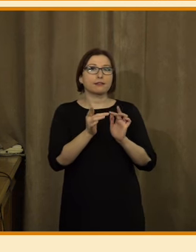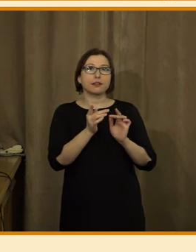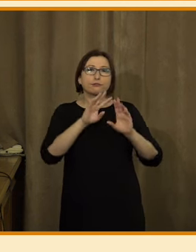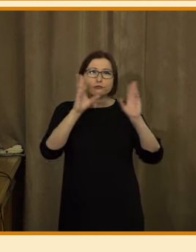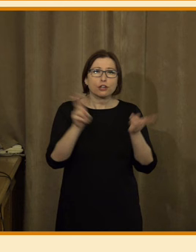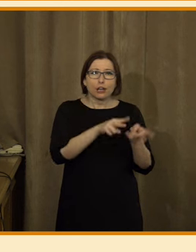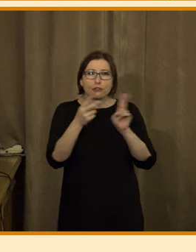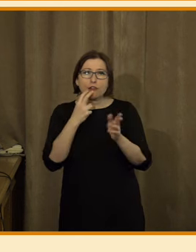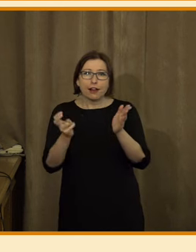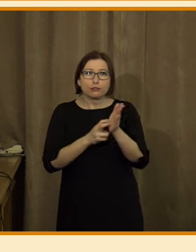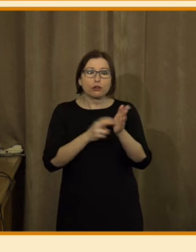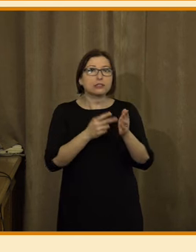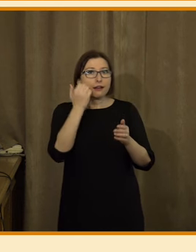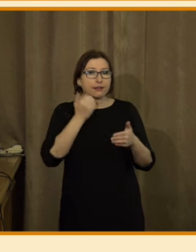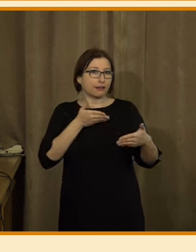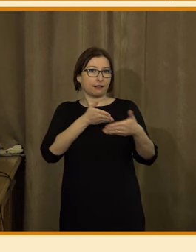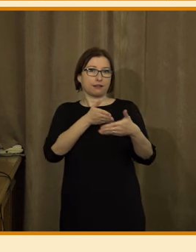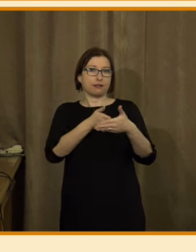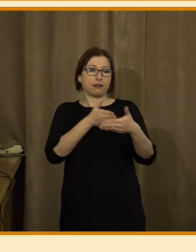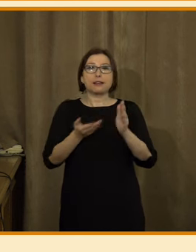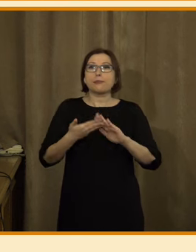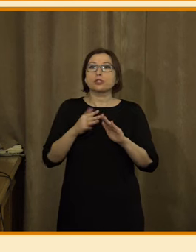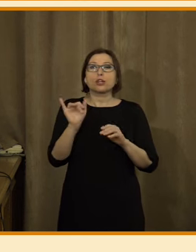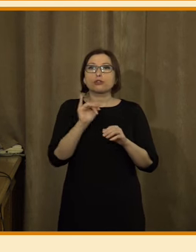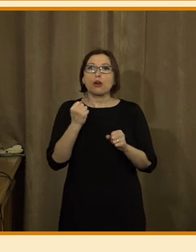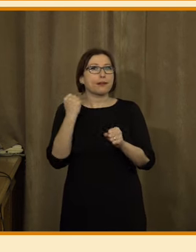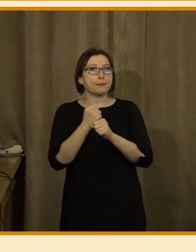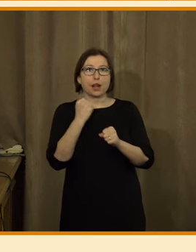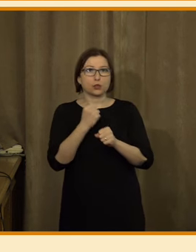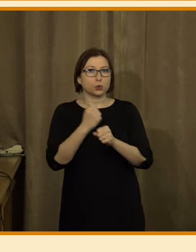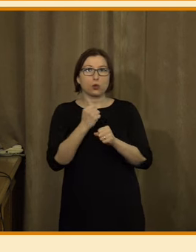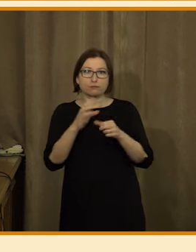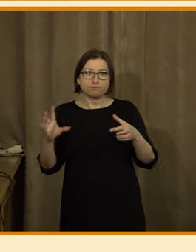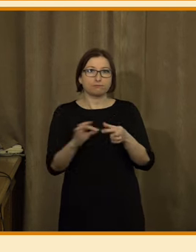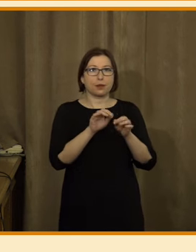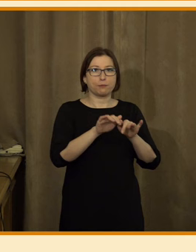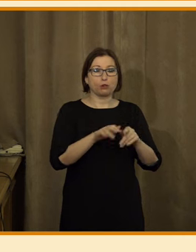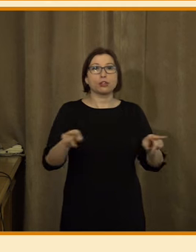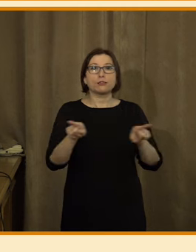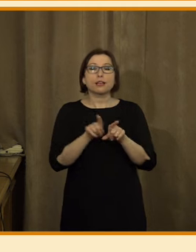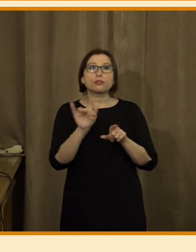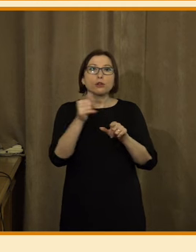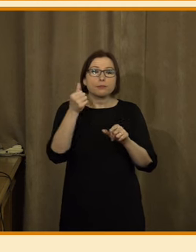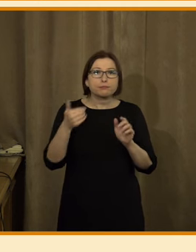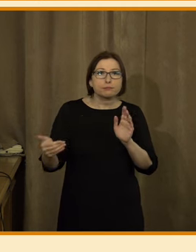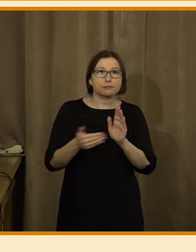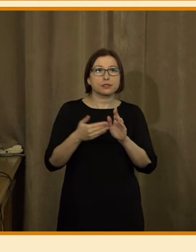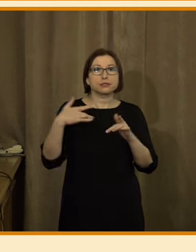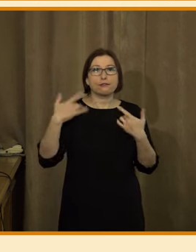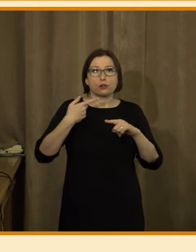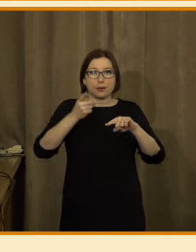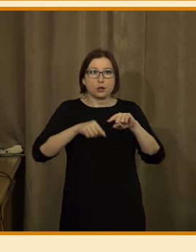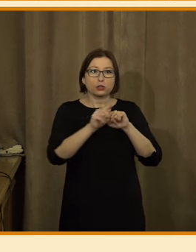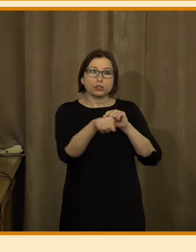vyloučením. Jednak to byly lidé, kteří nepracují s digitálními technologiemi, jednak to byly lidé se zvláštními potřebami, kteří